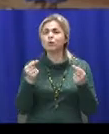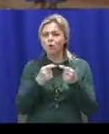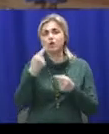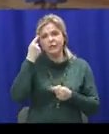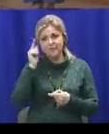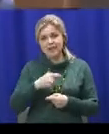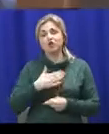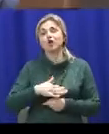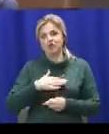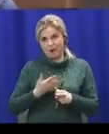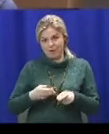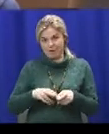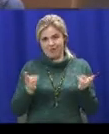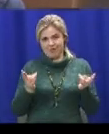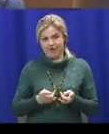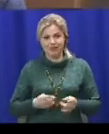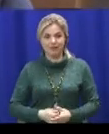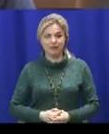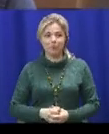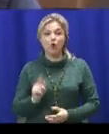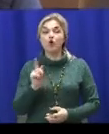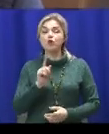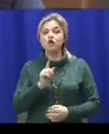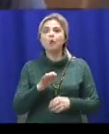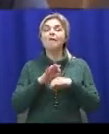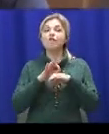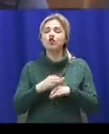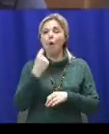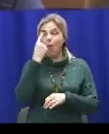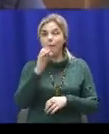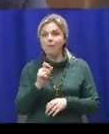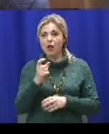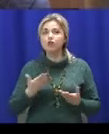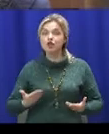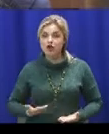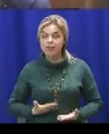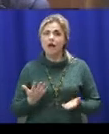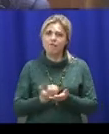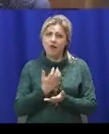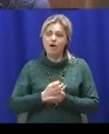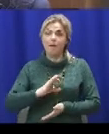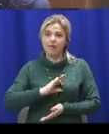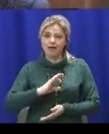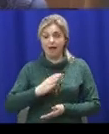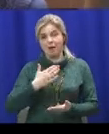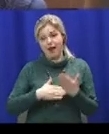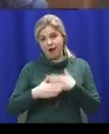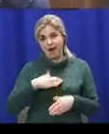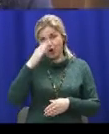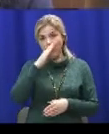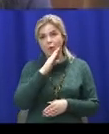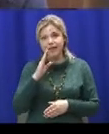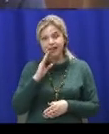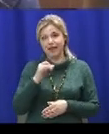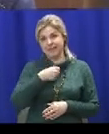це потрібно. «Чтобы вести собі хороший образ життя, щоб завоювати недалі, щоб радувати родителів старших,